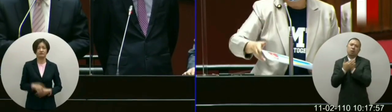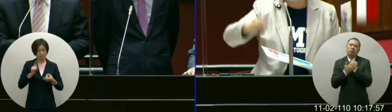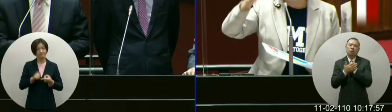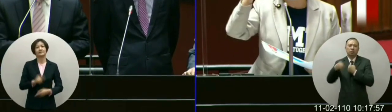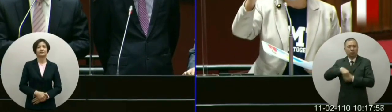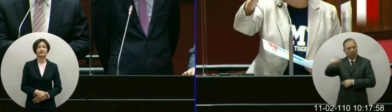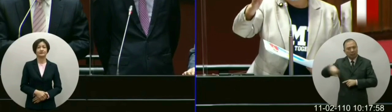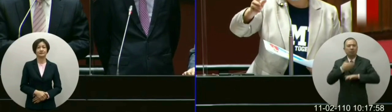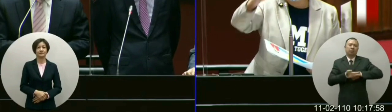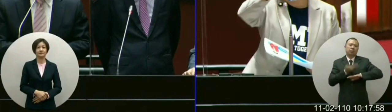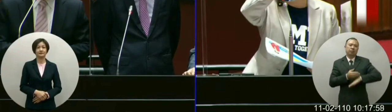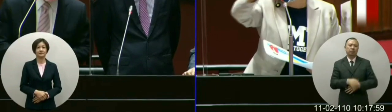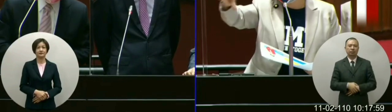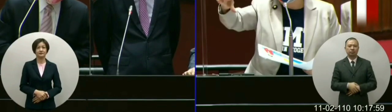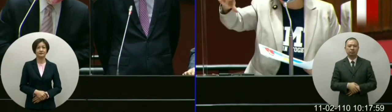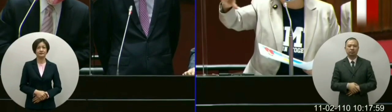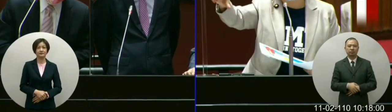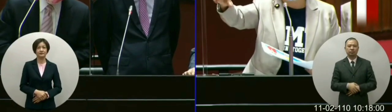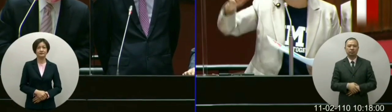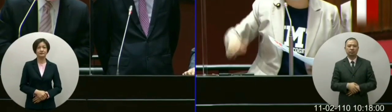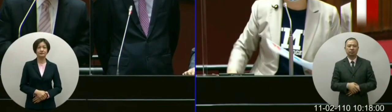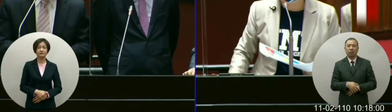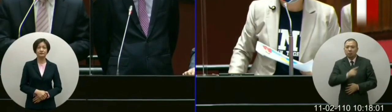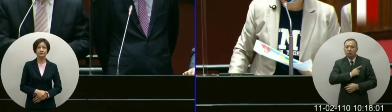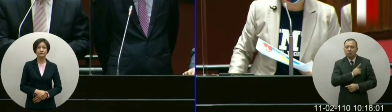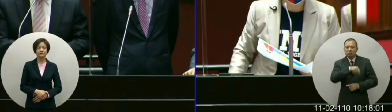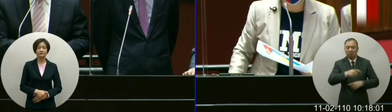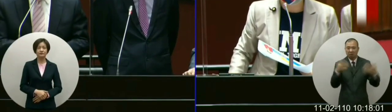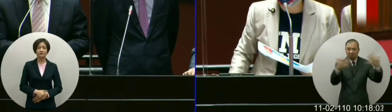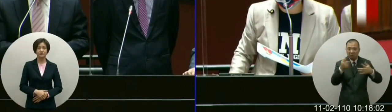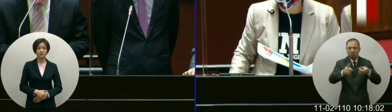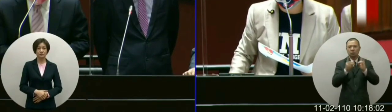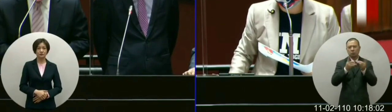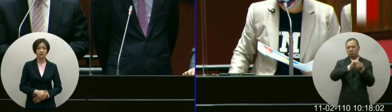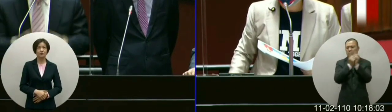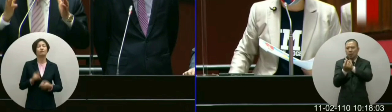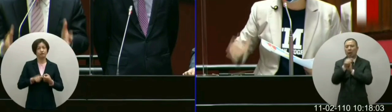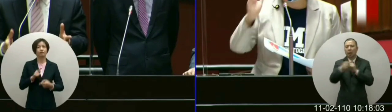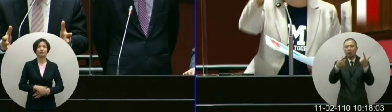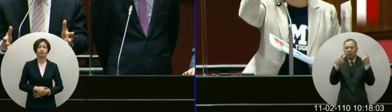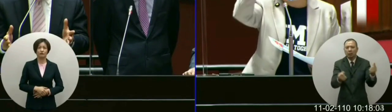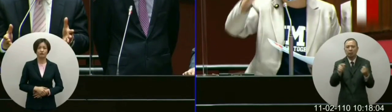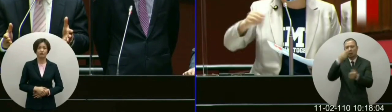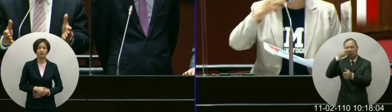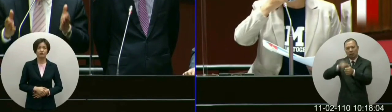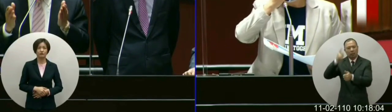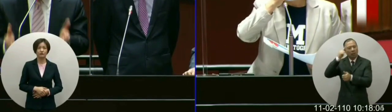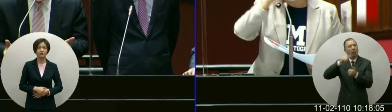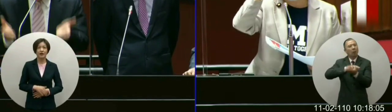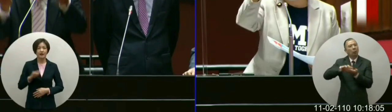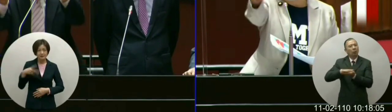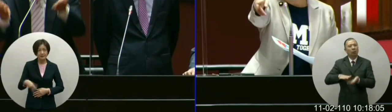心而不是做一个等号的问题让人民不清楚所以我再一次告诉